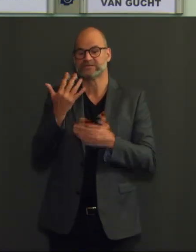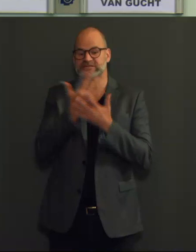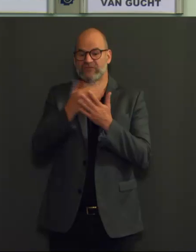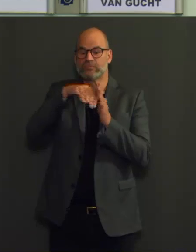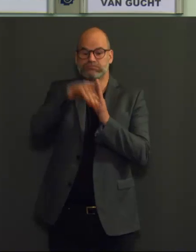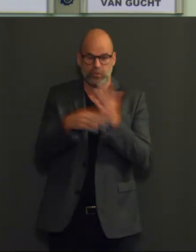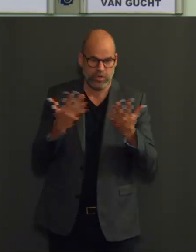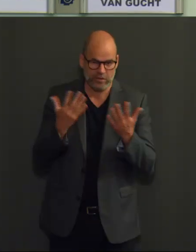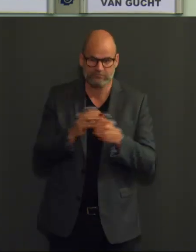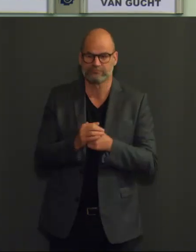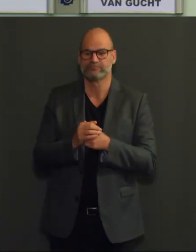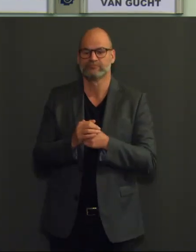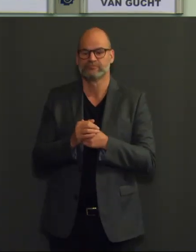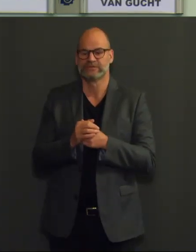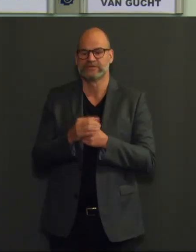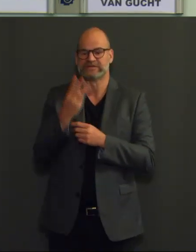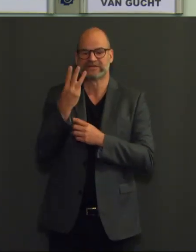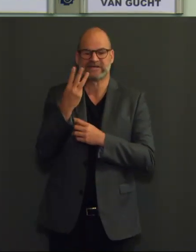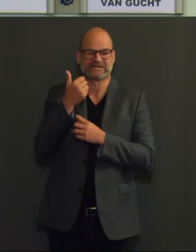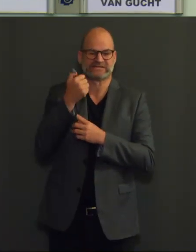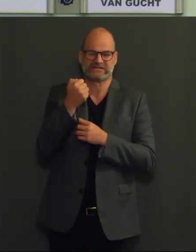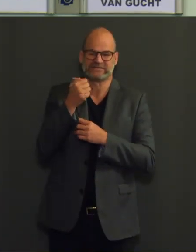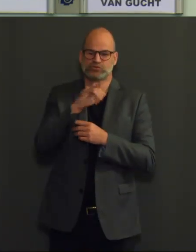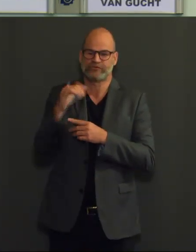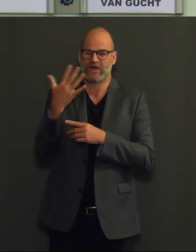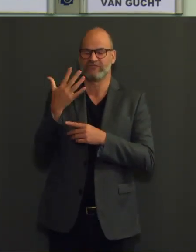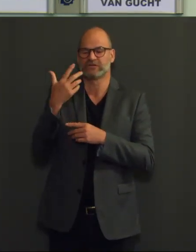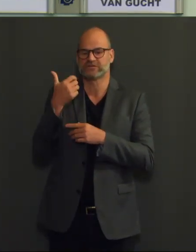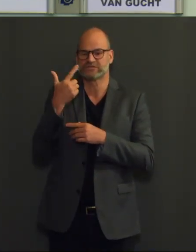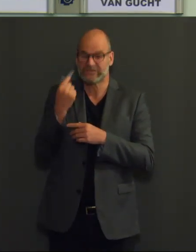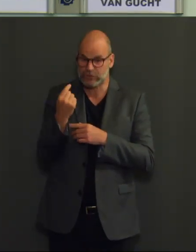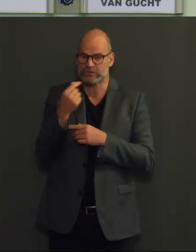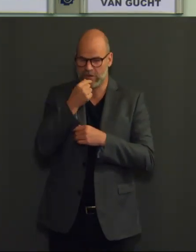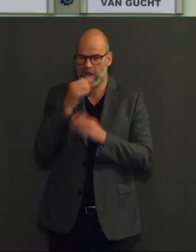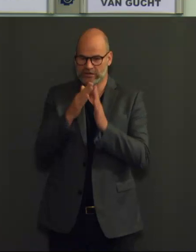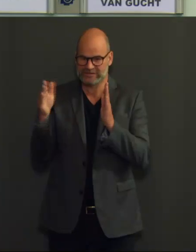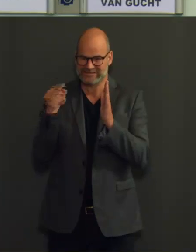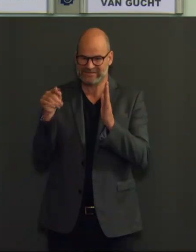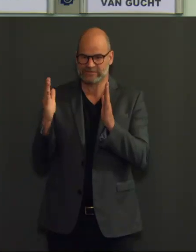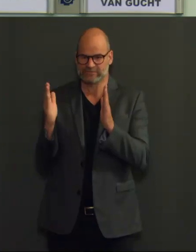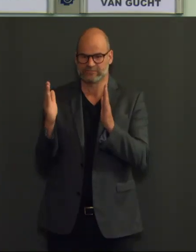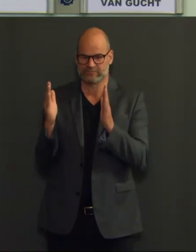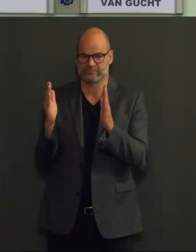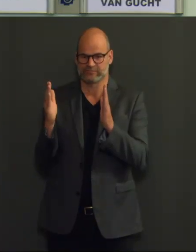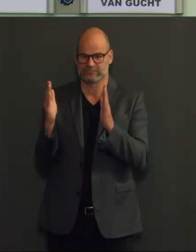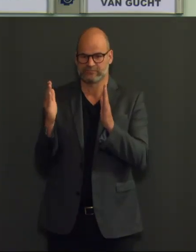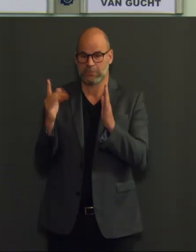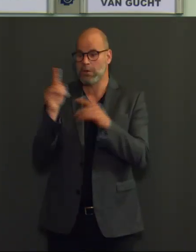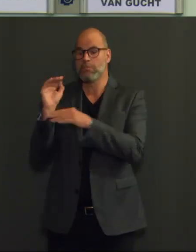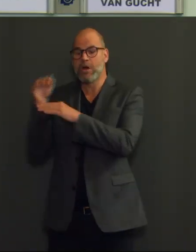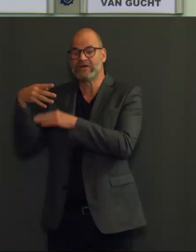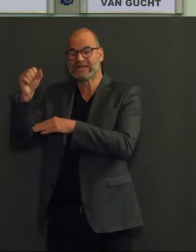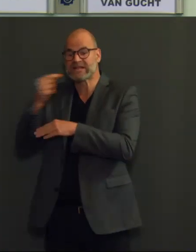-plussers daarentegen zien we wel een relatieve toename met plus 23%, een toename die verdere aandacht verdient.